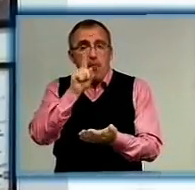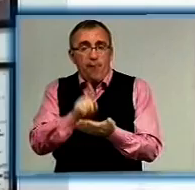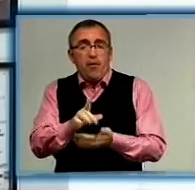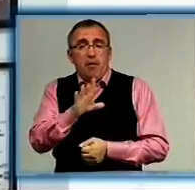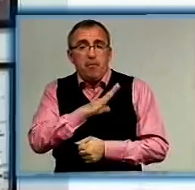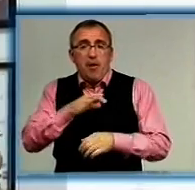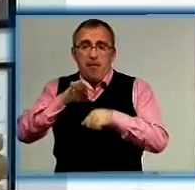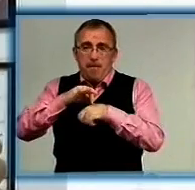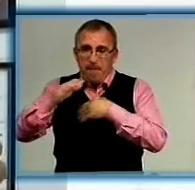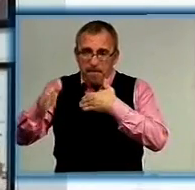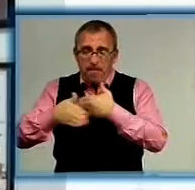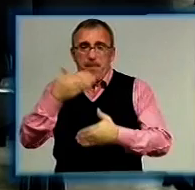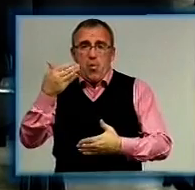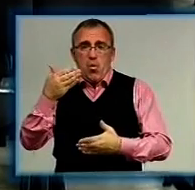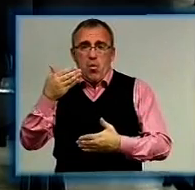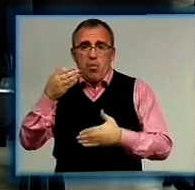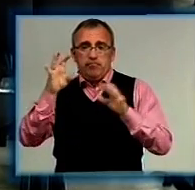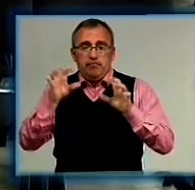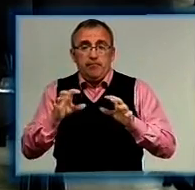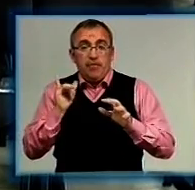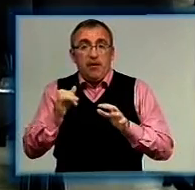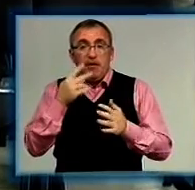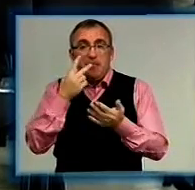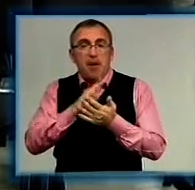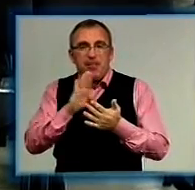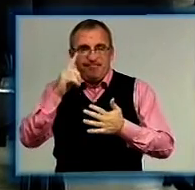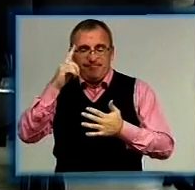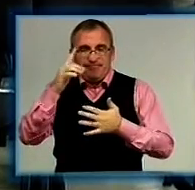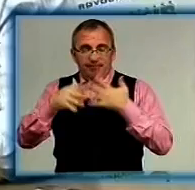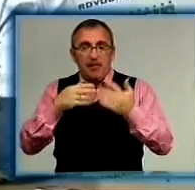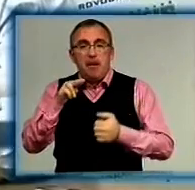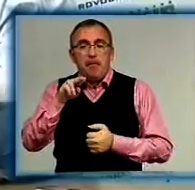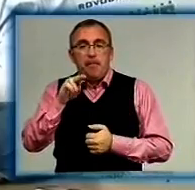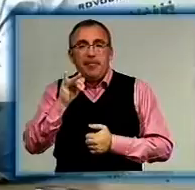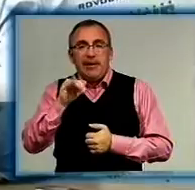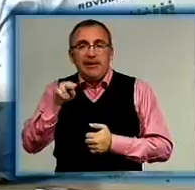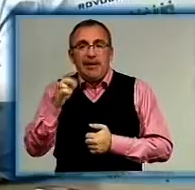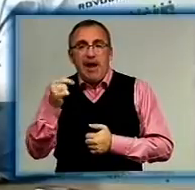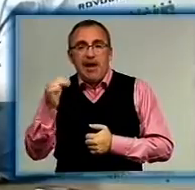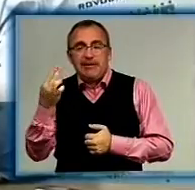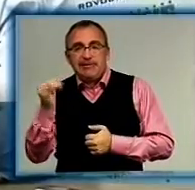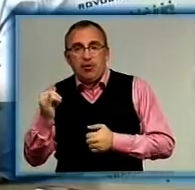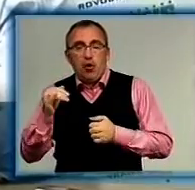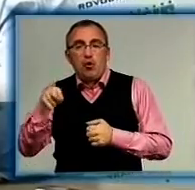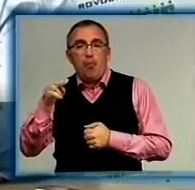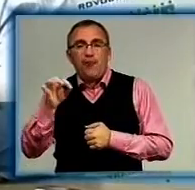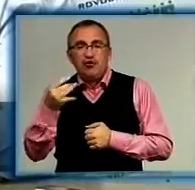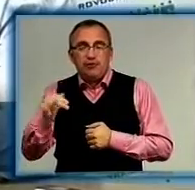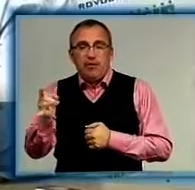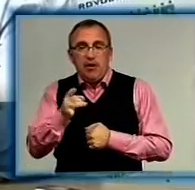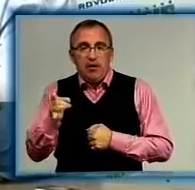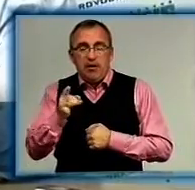покарана, як це буде запитано. Не обійшлося й без курйозів. Село Підгайці, Добролечківського району,